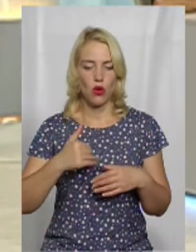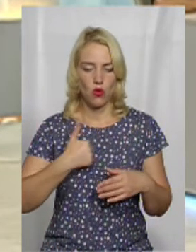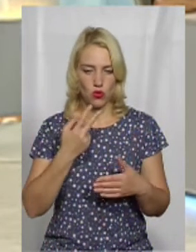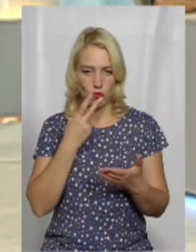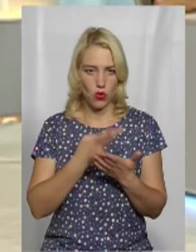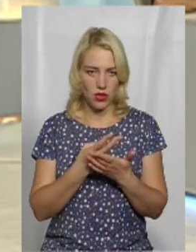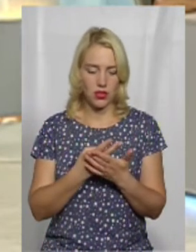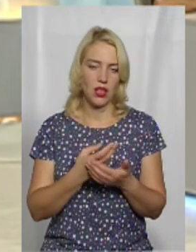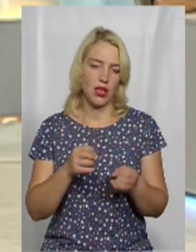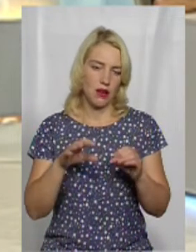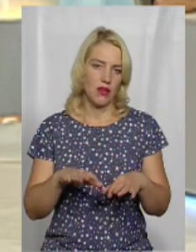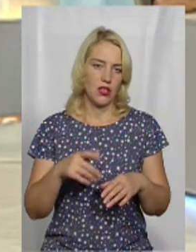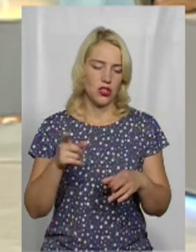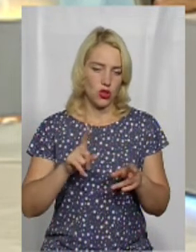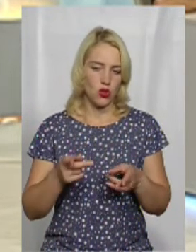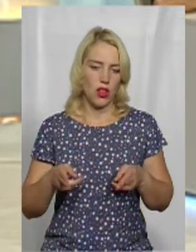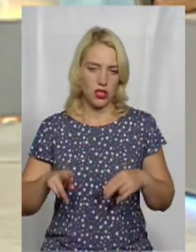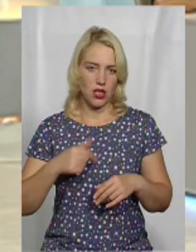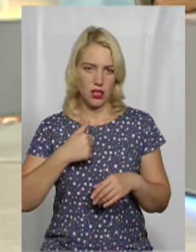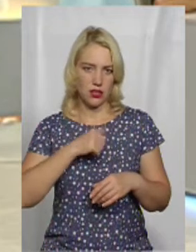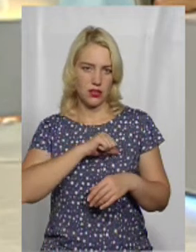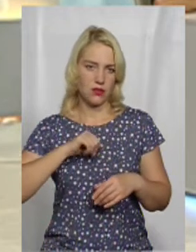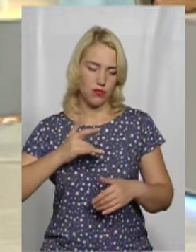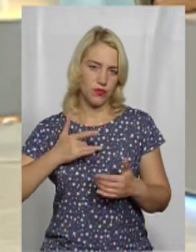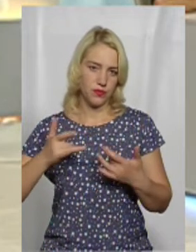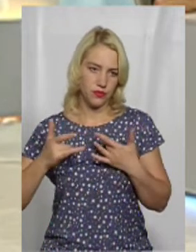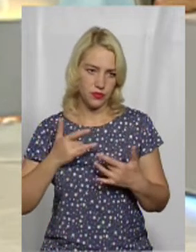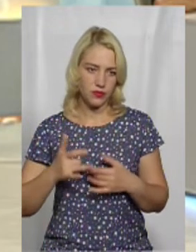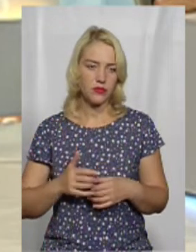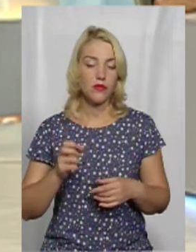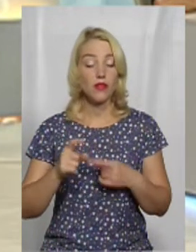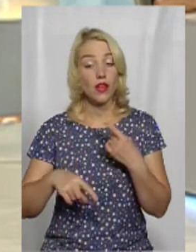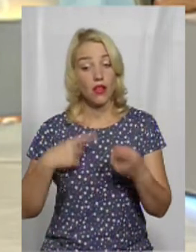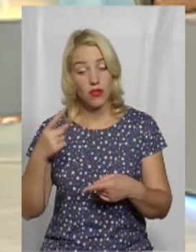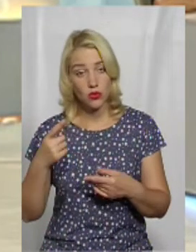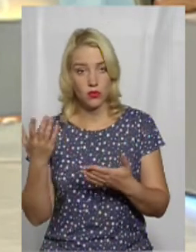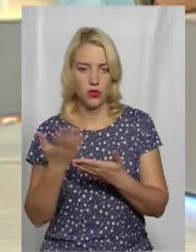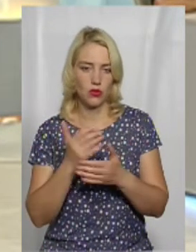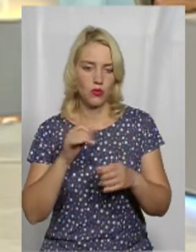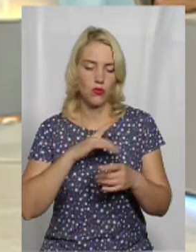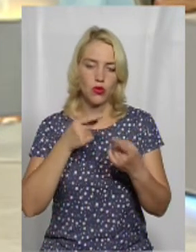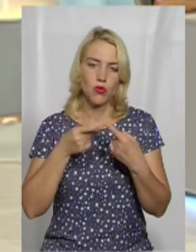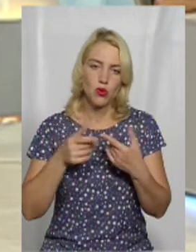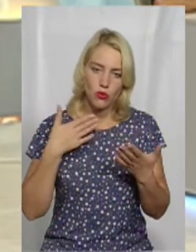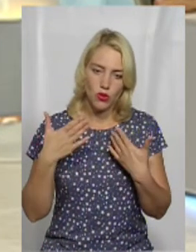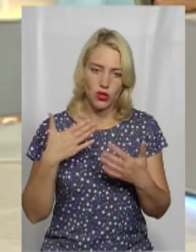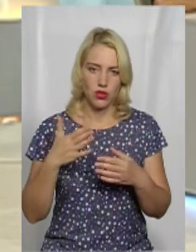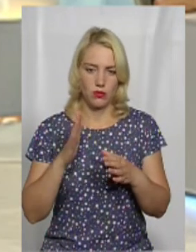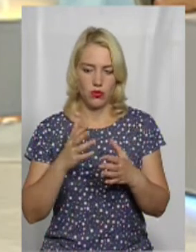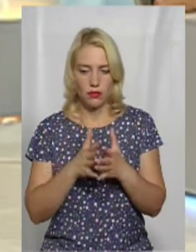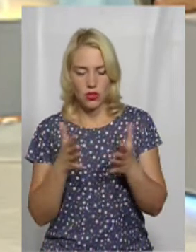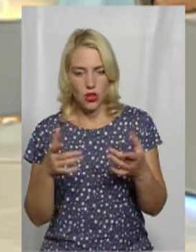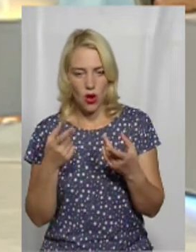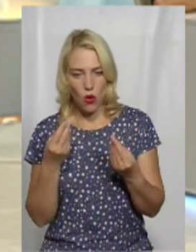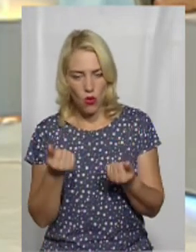вирішили, що все-таки поки що краще буде так. На наступній проєкти, коли у нас вже буде знову інший підхід і знову інші вже там кошти, то ми вже зможемо наймати більше